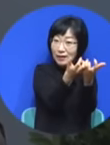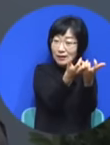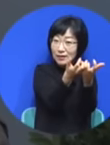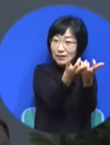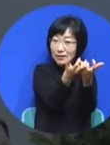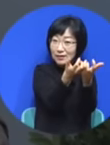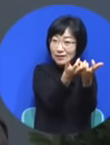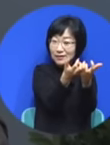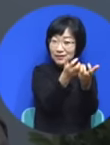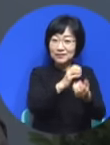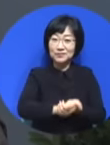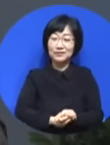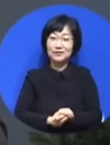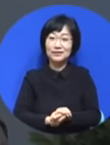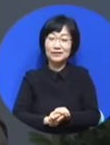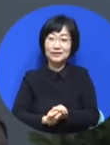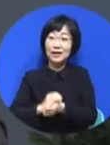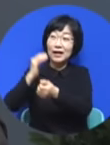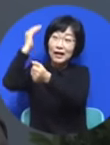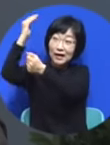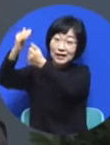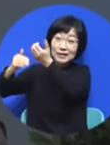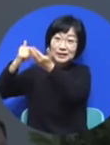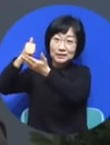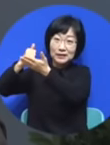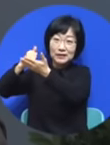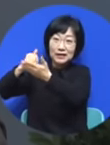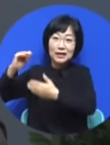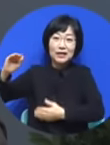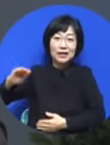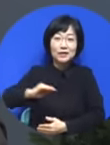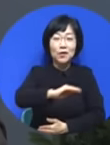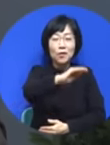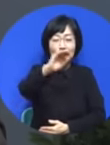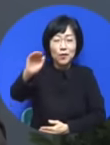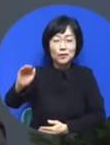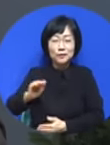여러분에게 주시려고 하는 마지막 약속이요.